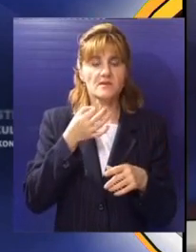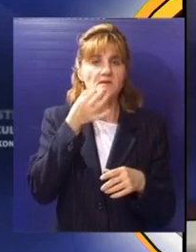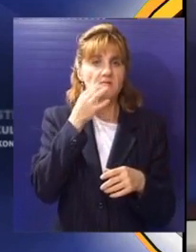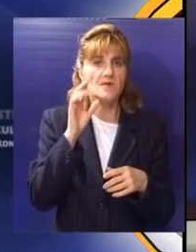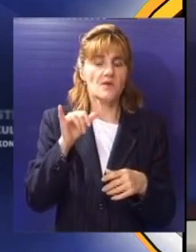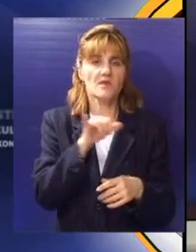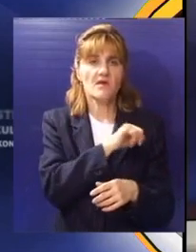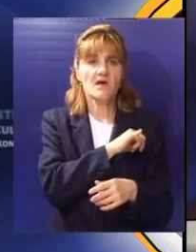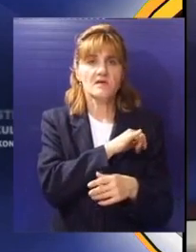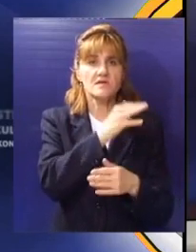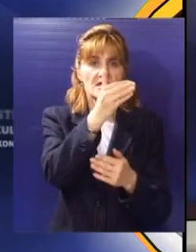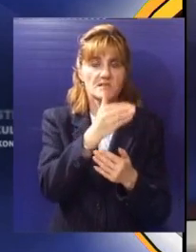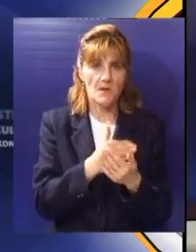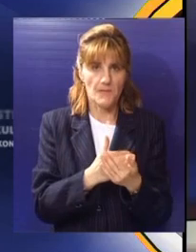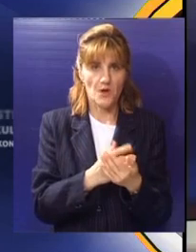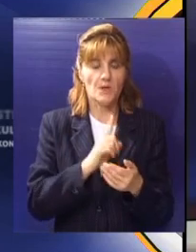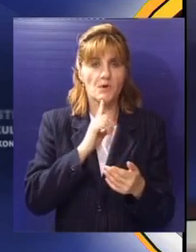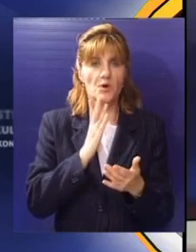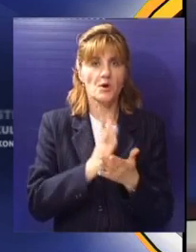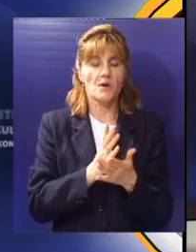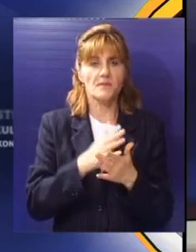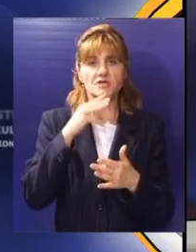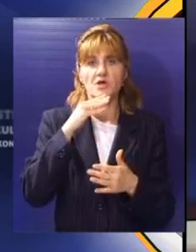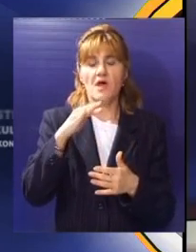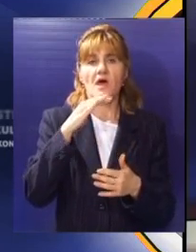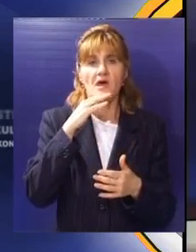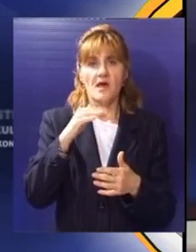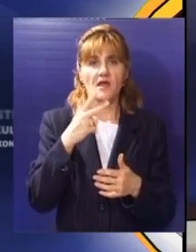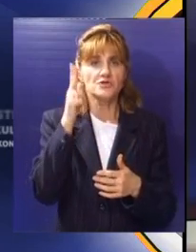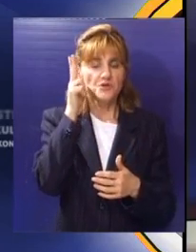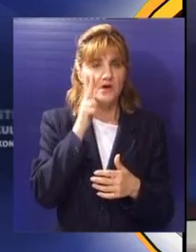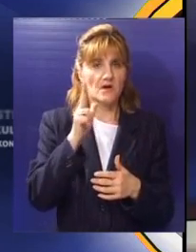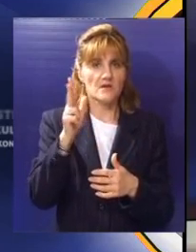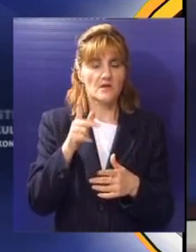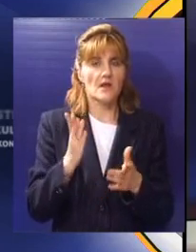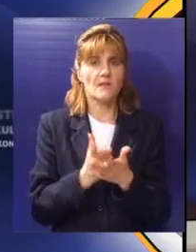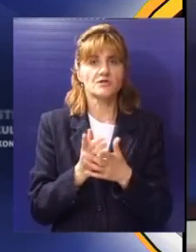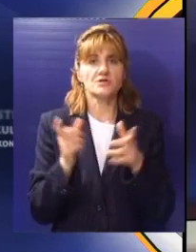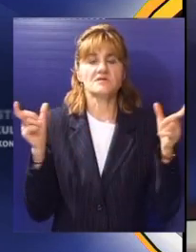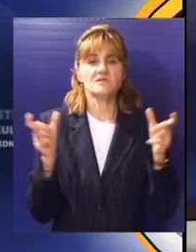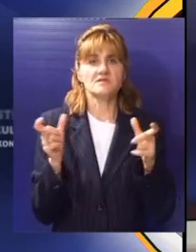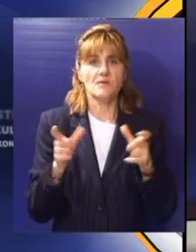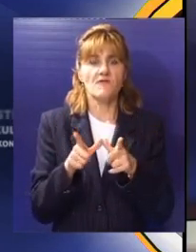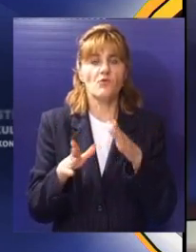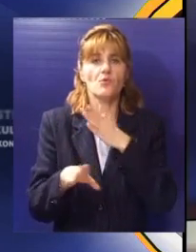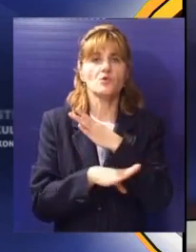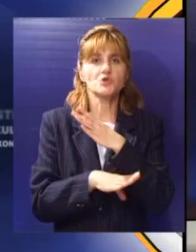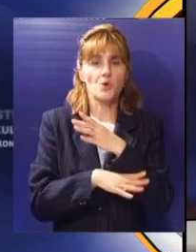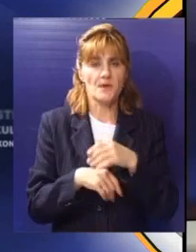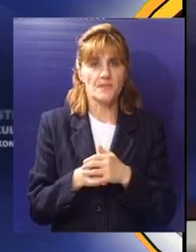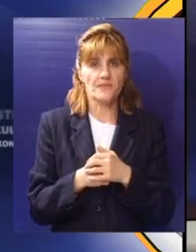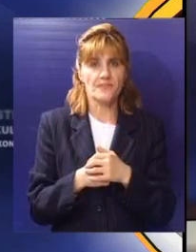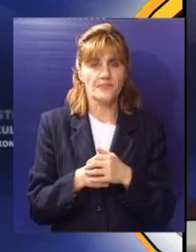veoma interesantan prateći program koji će, po rečima organizatora EtnoCamp na tri dana učiniti najzabavnijom šumom na svetu.